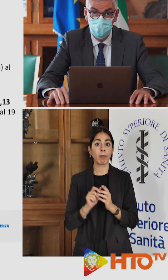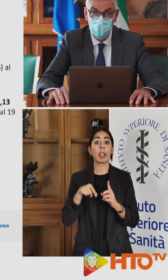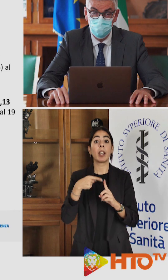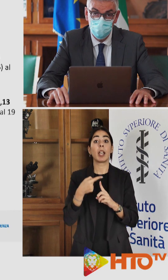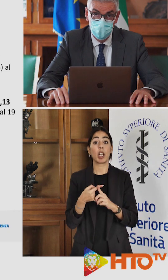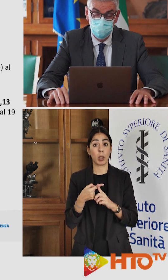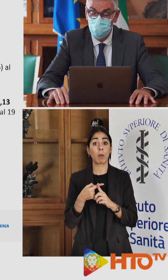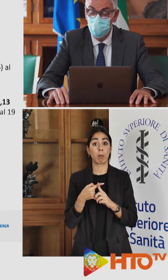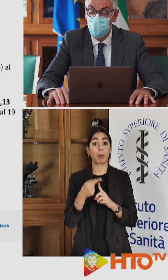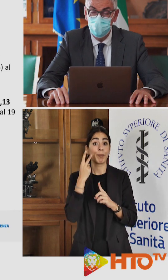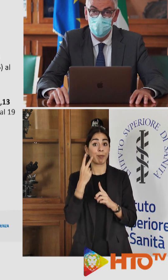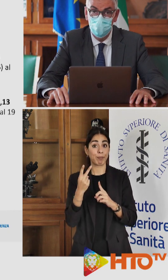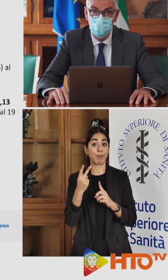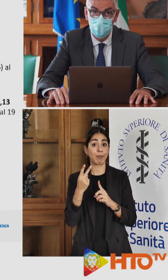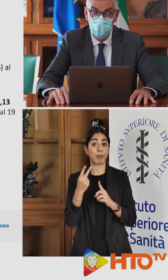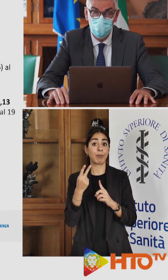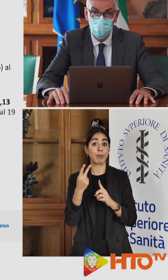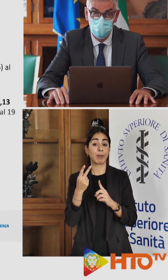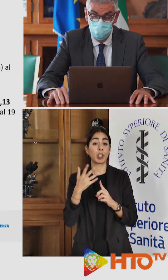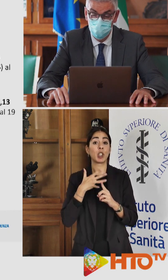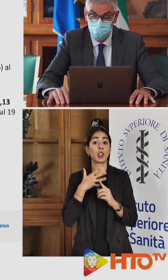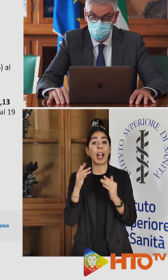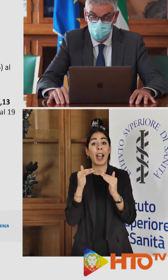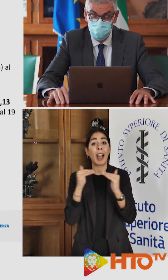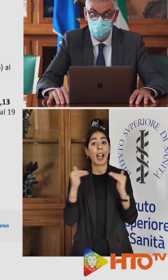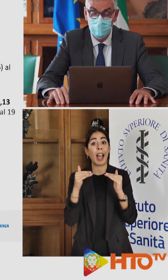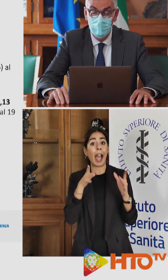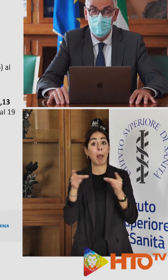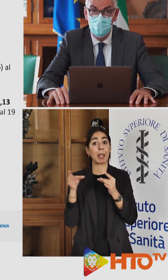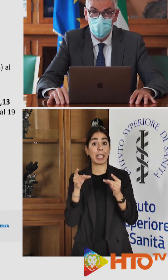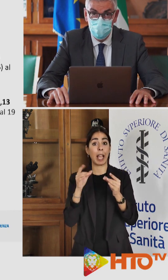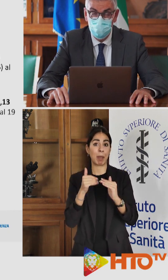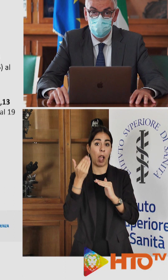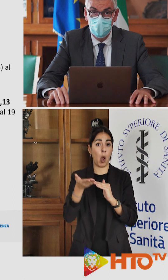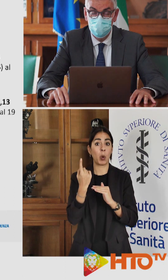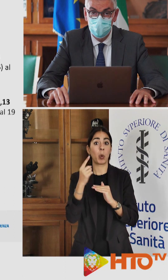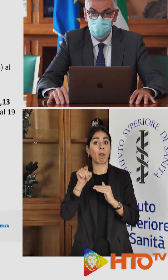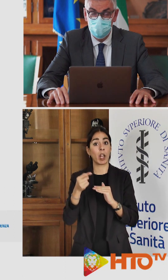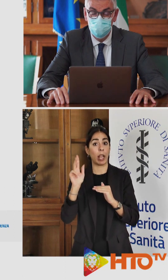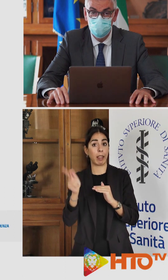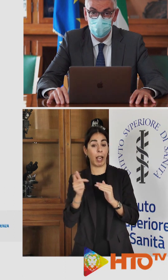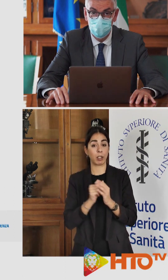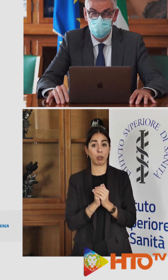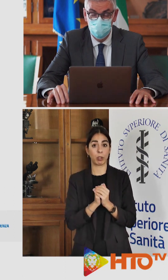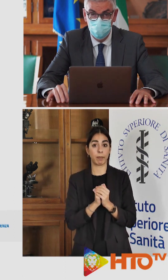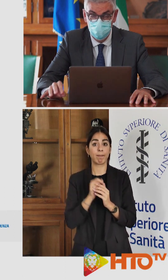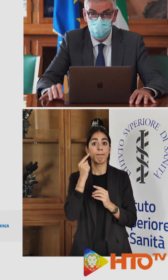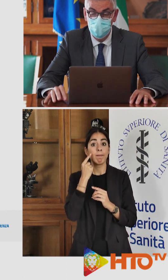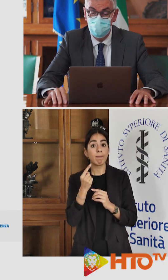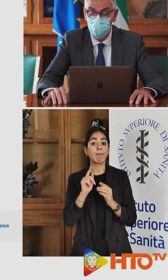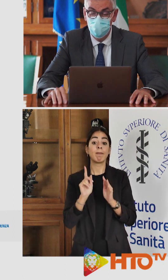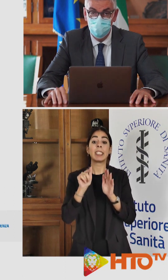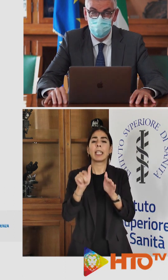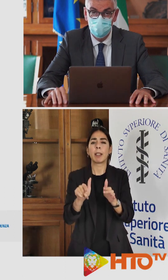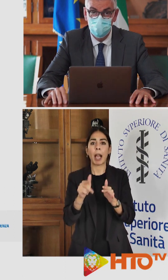ospedalizzazioni è sopra la soglia epidemica, quindi è a 1.U13. Le proiezioni anche dell'RT più